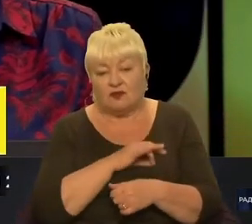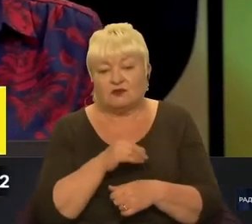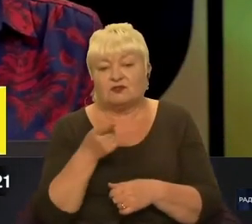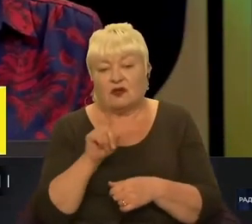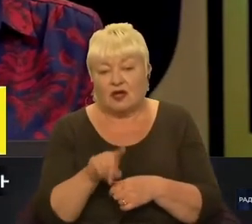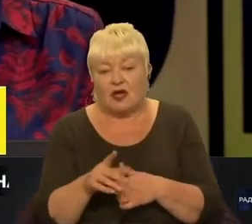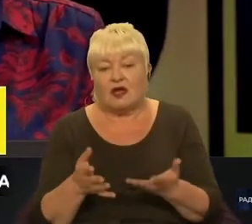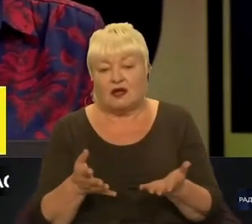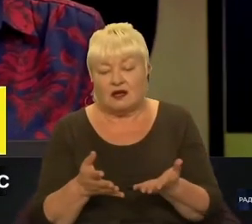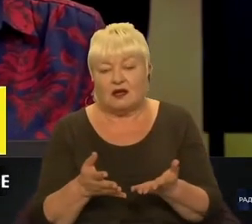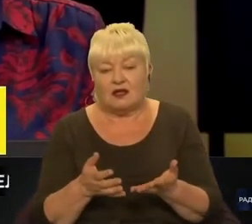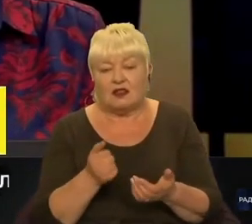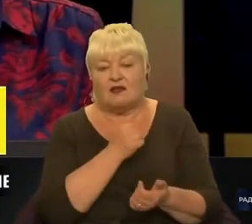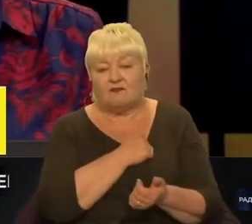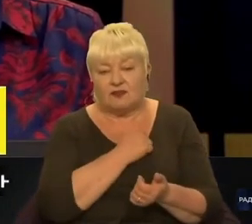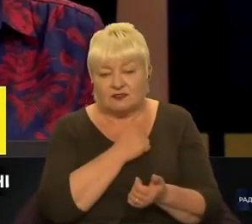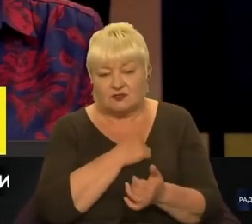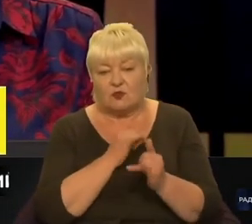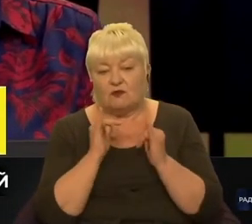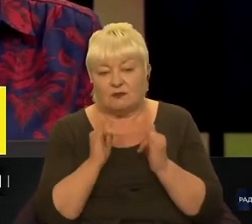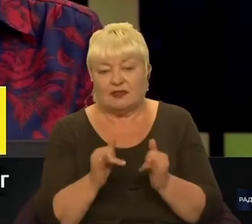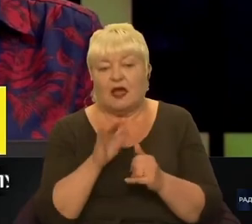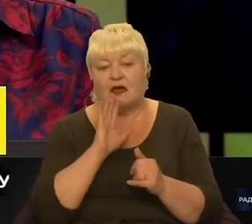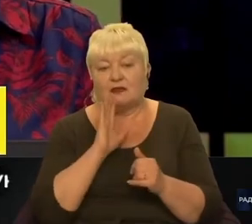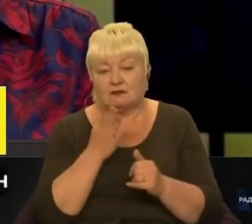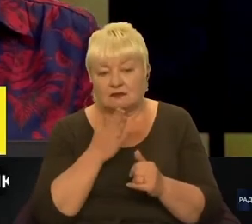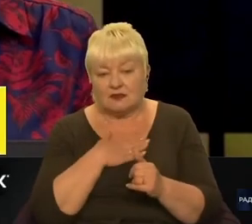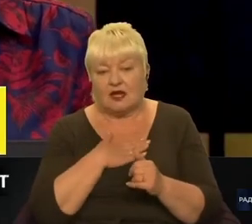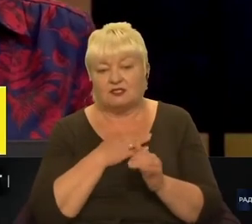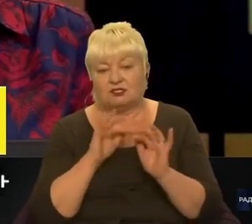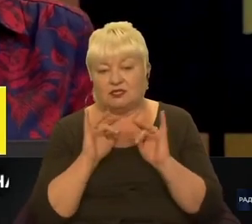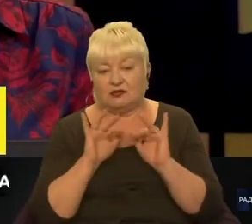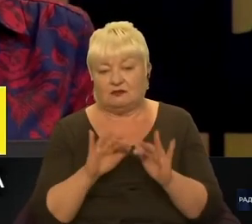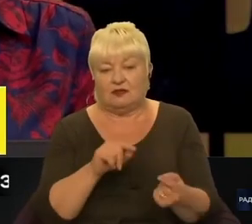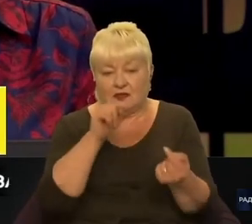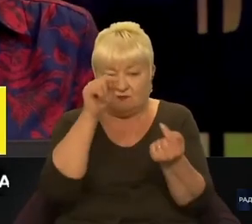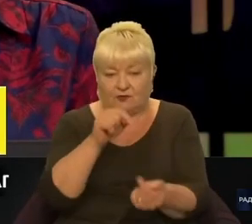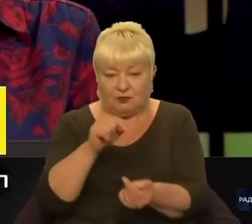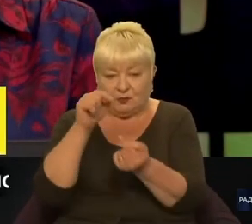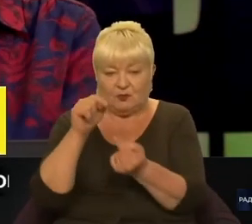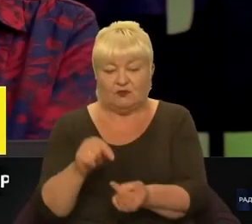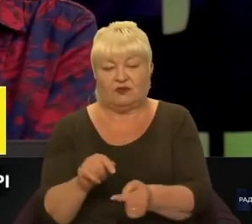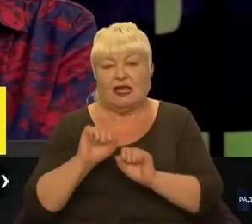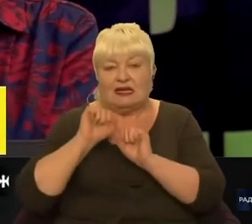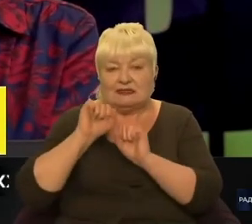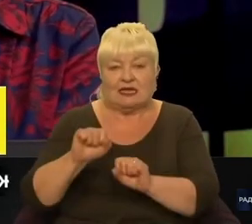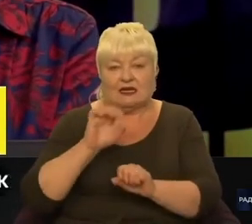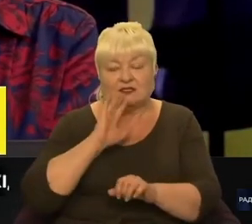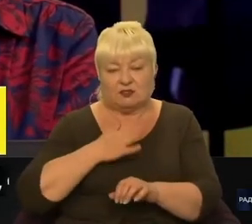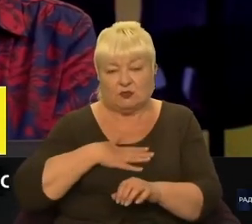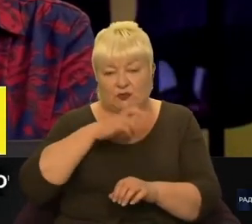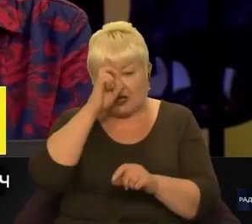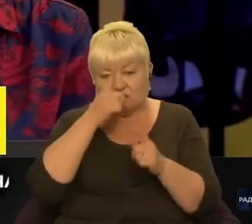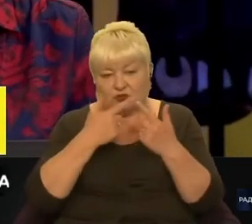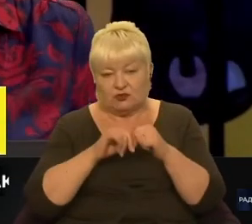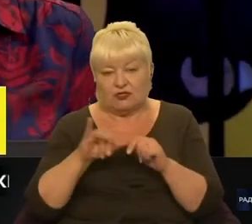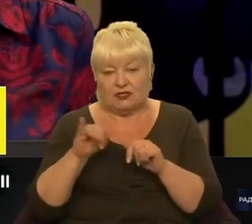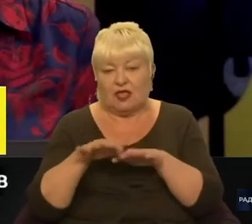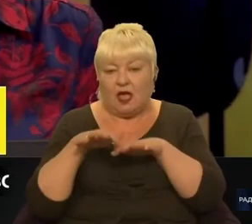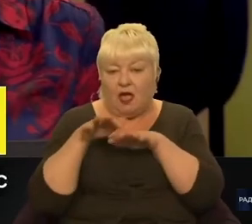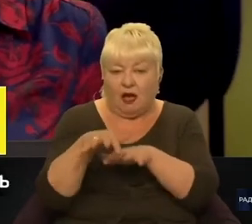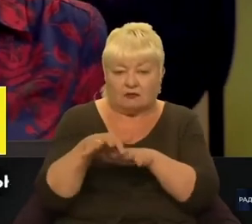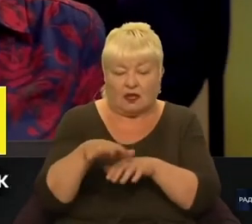використовуються використовуються військовими для наших дій відповідних в захисті нашої держави, а також для атак ворога.